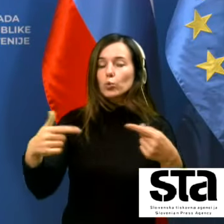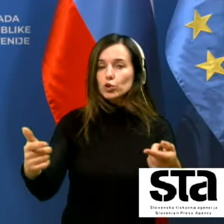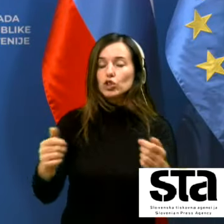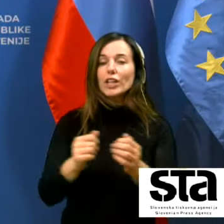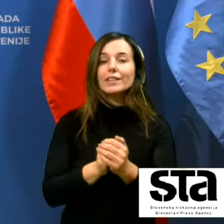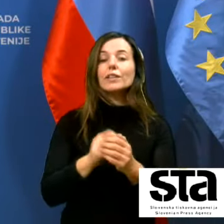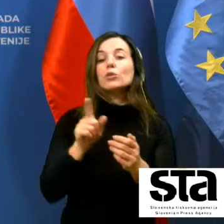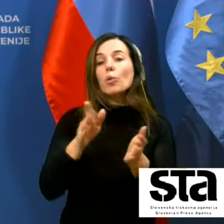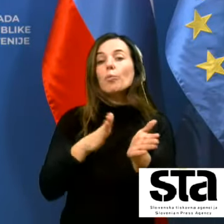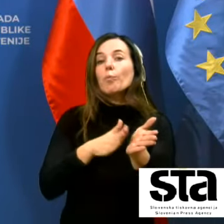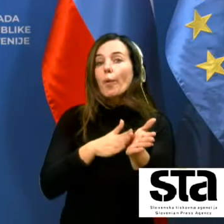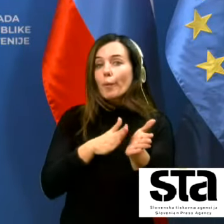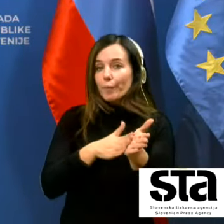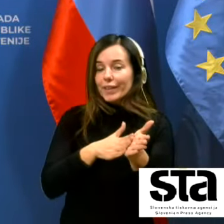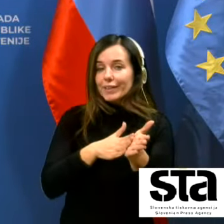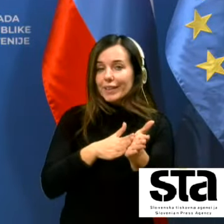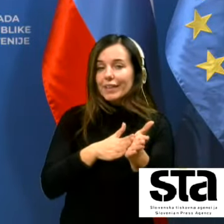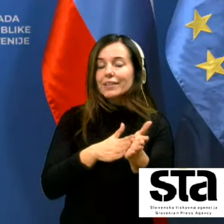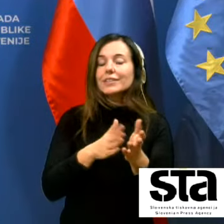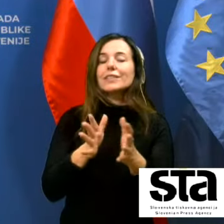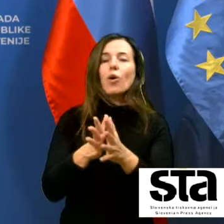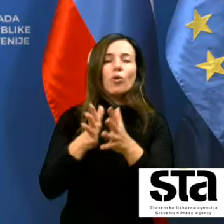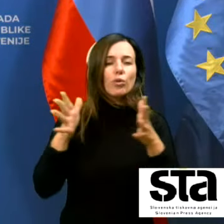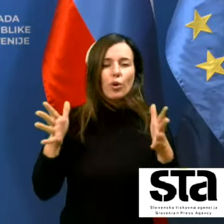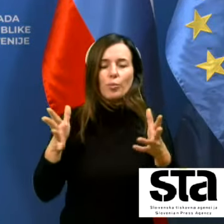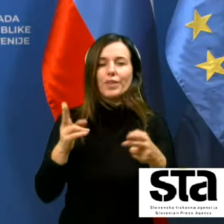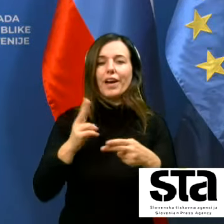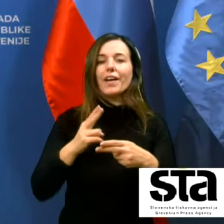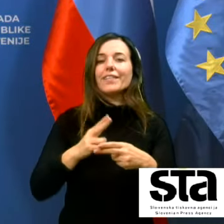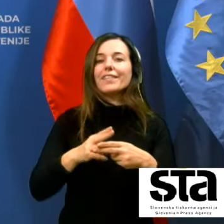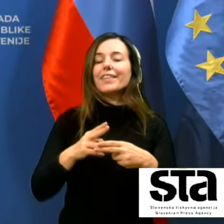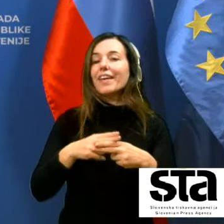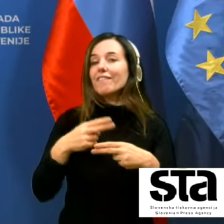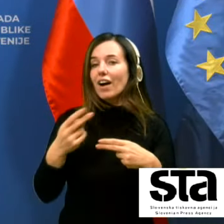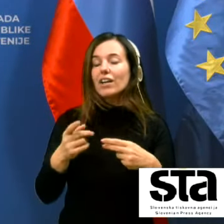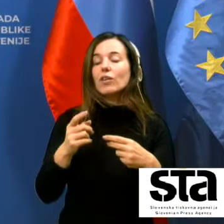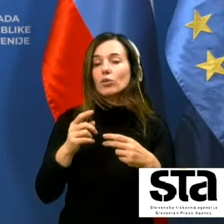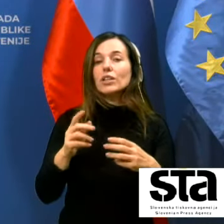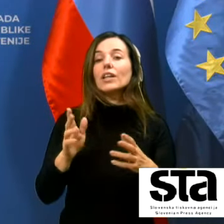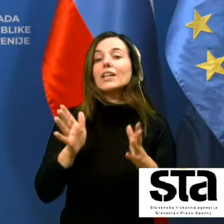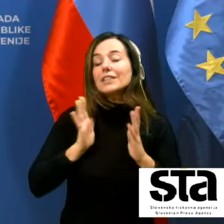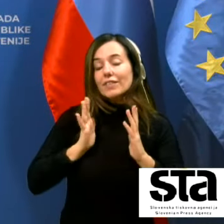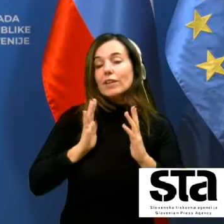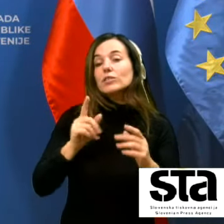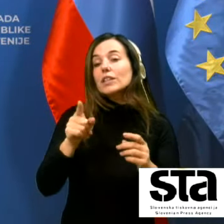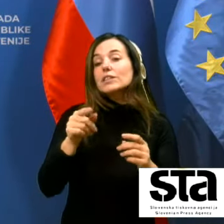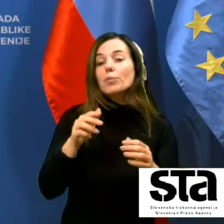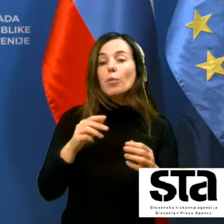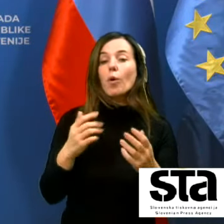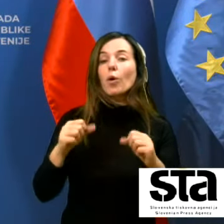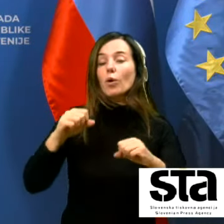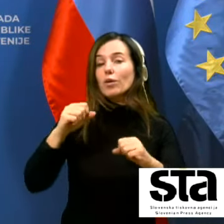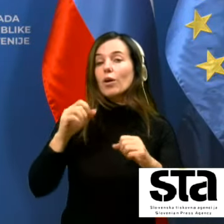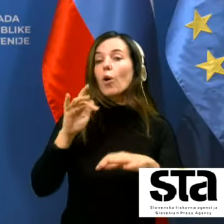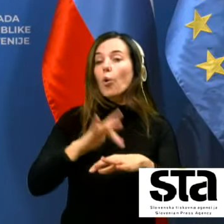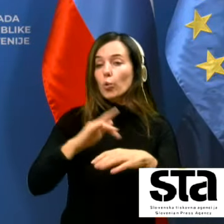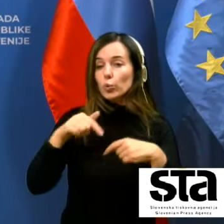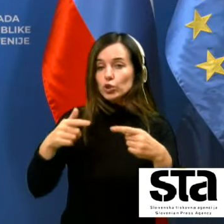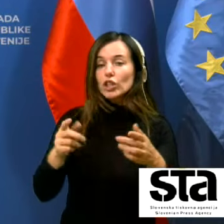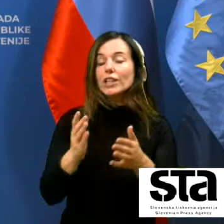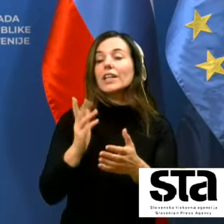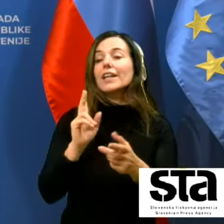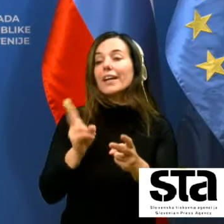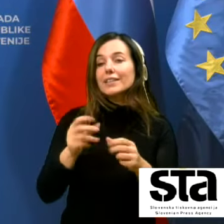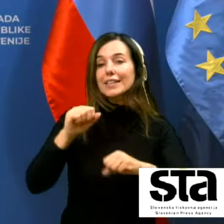seveda izredno veliko nevarnost ali možnost okužbe če se pač gibljamo veliko med ljudmi in